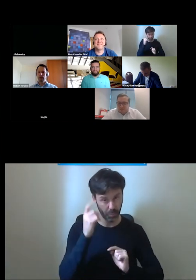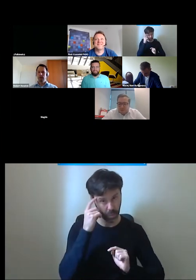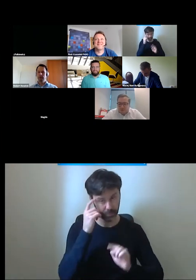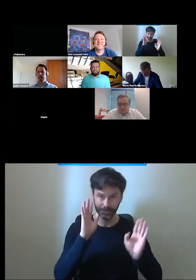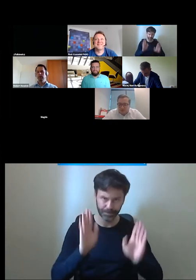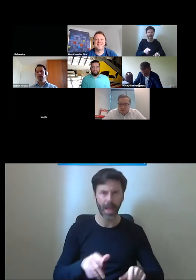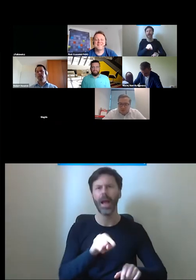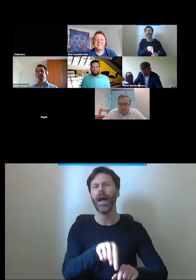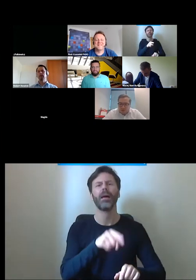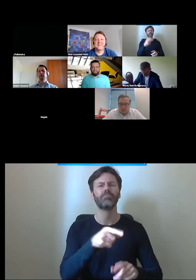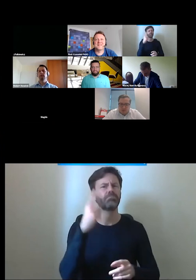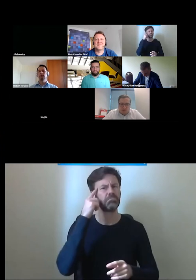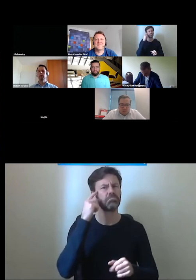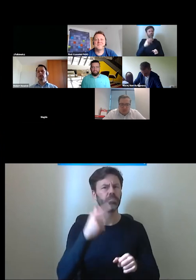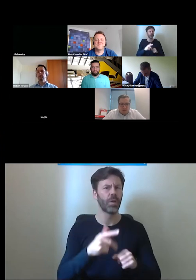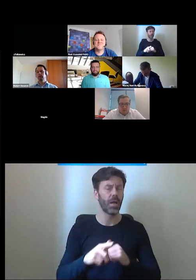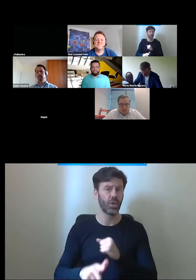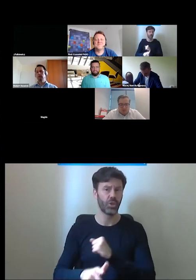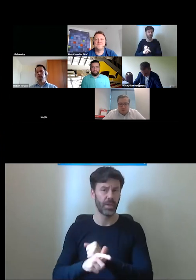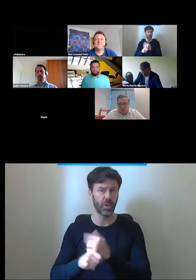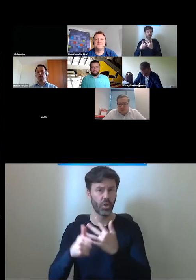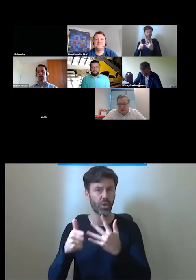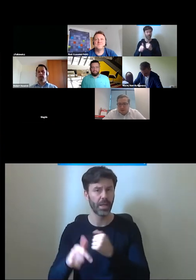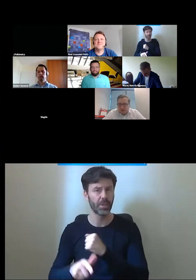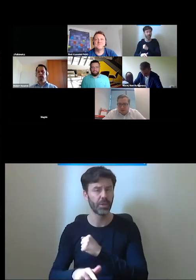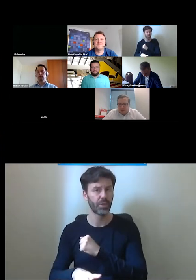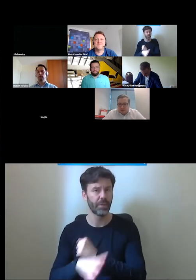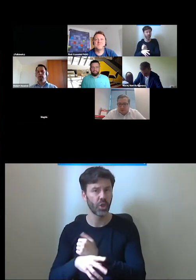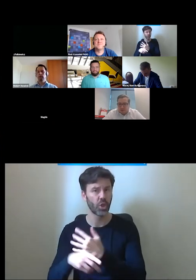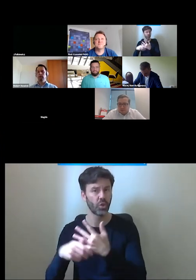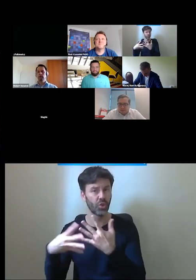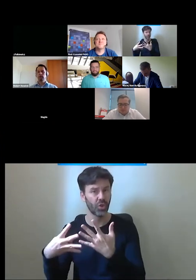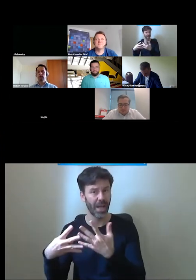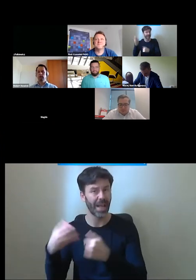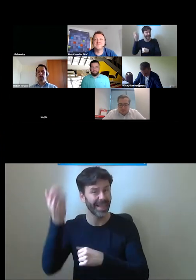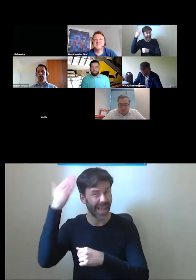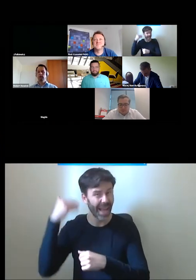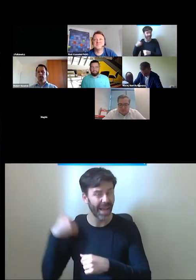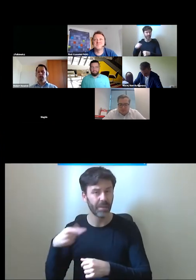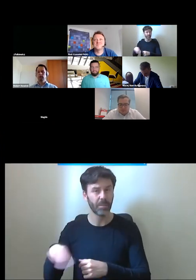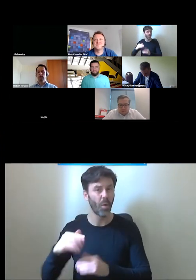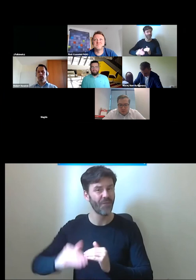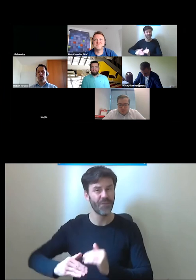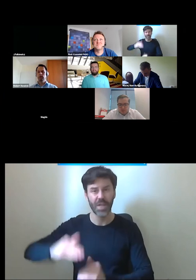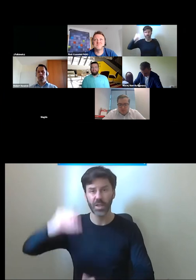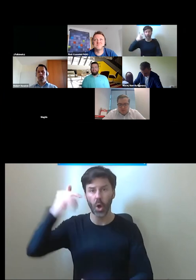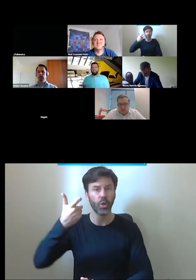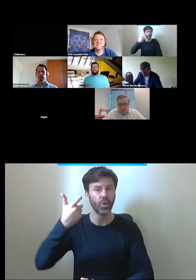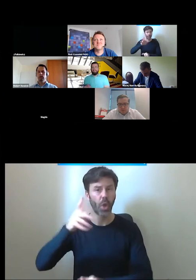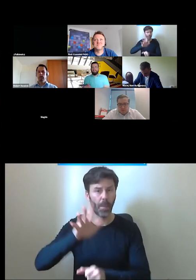natomiast są też wysokie czyli 76 86 96 a jeszcze kiedyś stosowana była wysokość 115